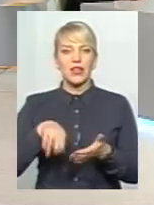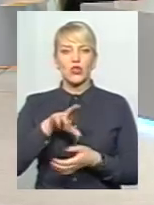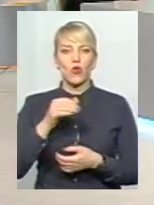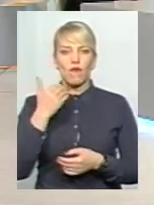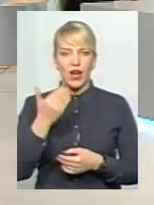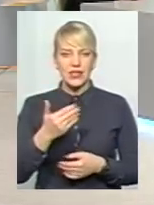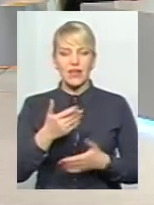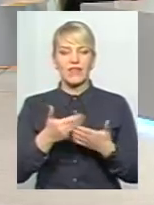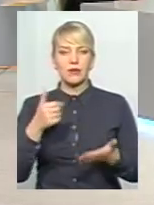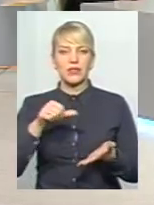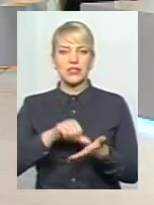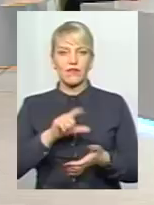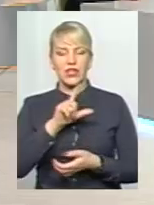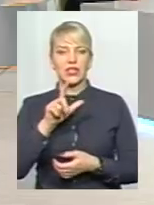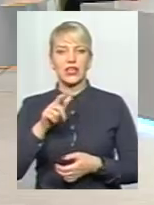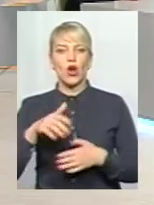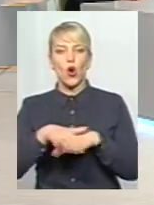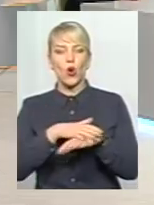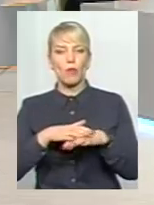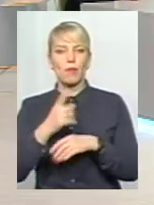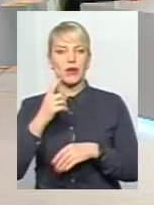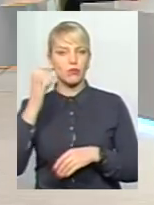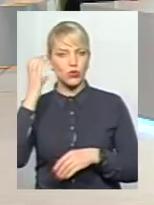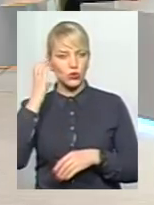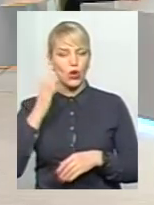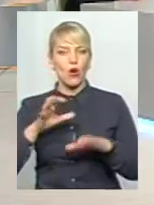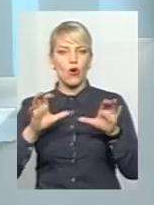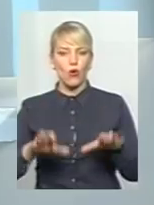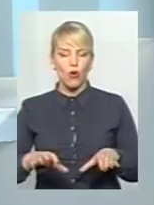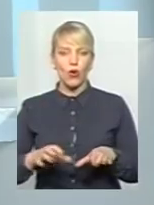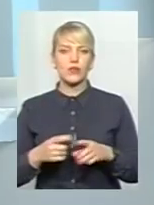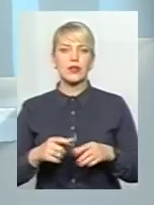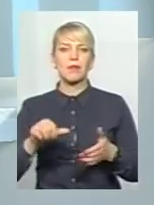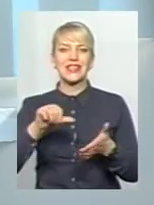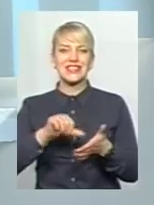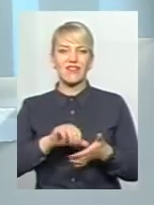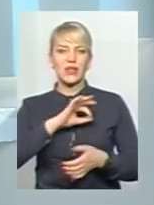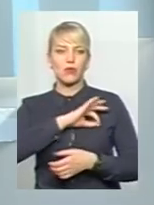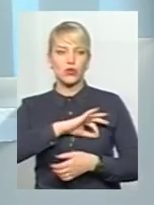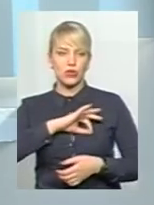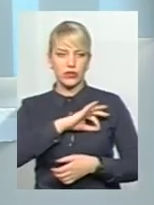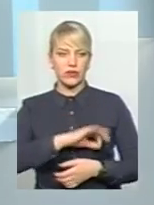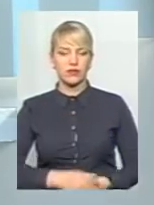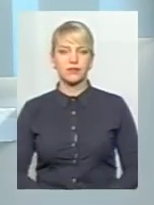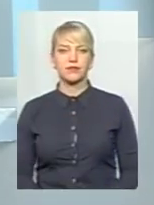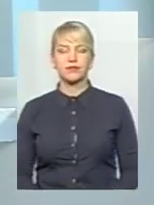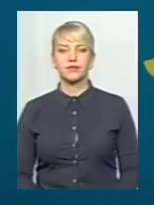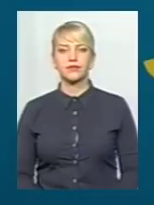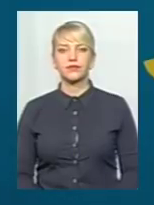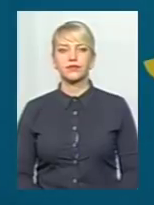представників громадськості. І першою послухаємо голову Ради профспілки захисту підприємництва Надію Кнець. Прошу.